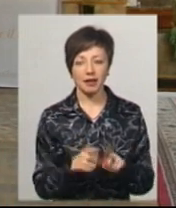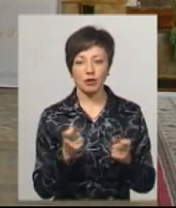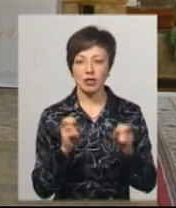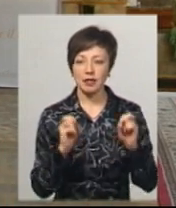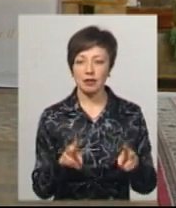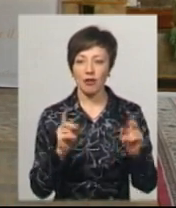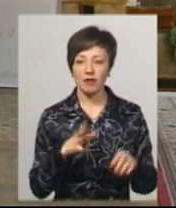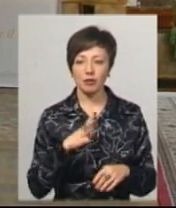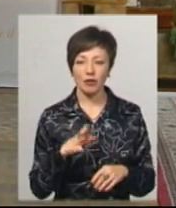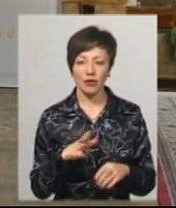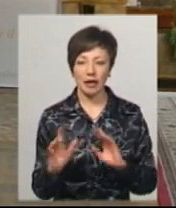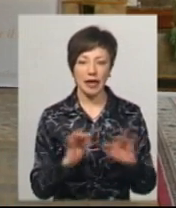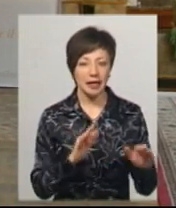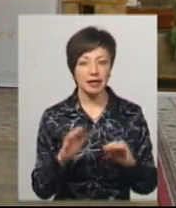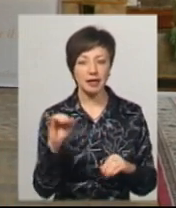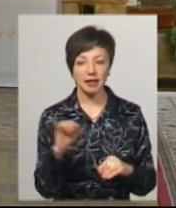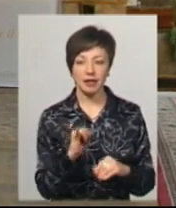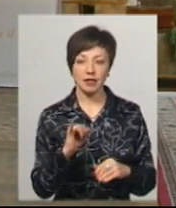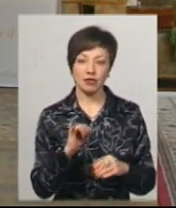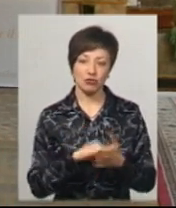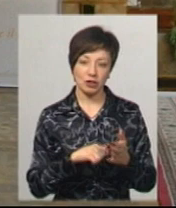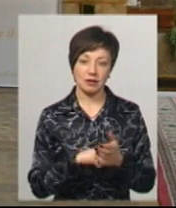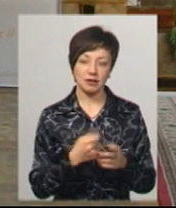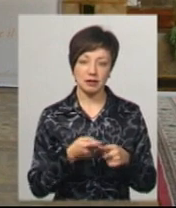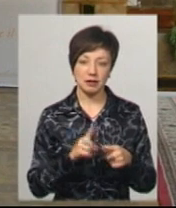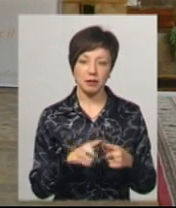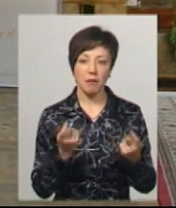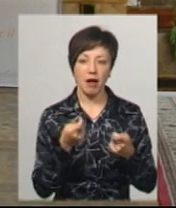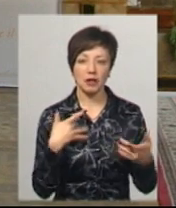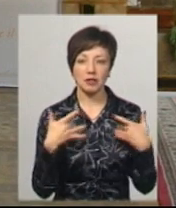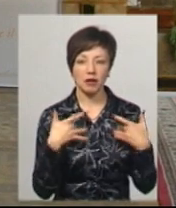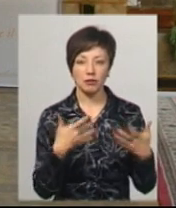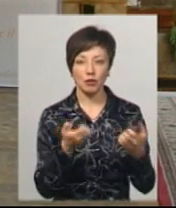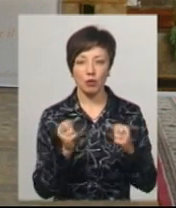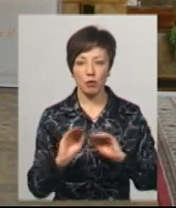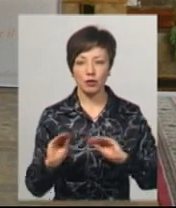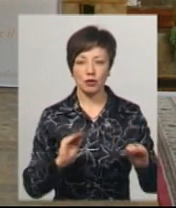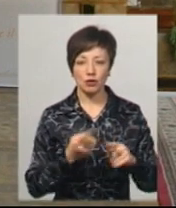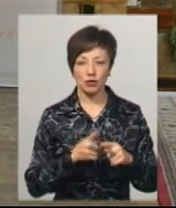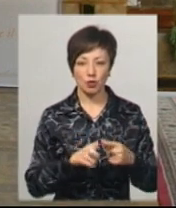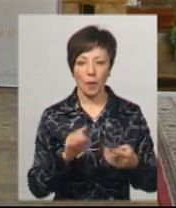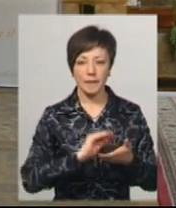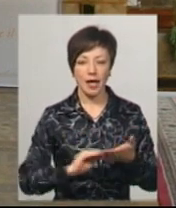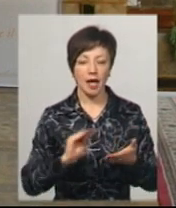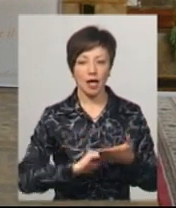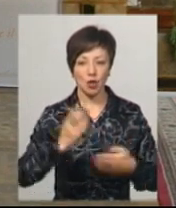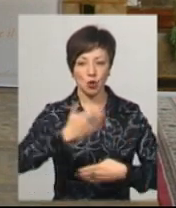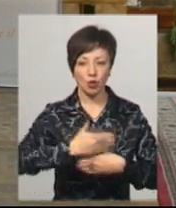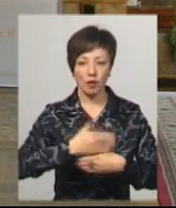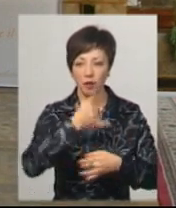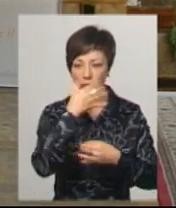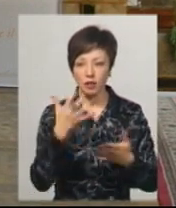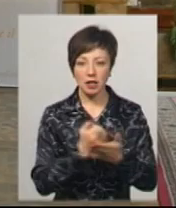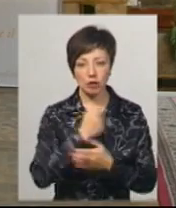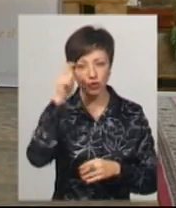ризикований був хіт. І, власне кажучи, через цю причину дуже мало театрів беруть до постановки цю п'єсу. Тому що не можуть